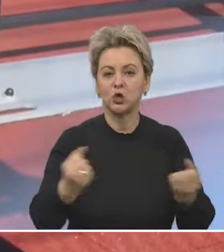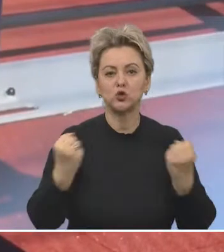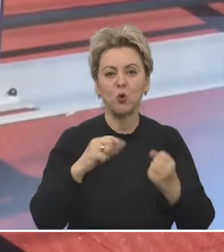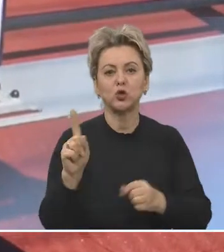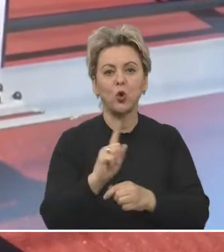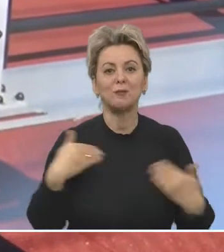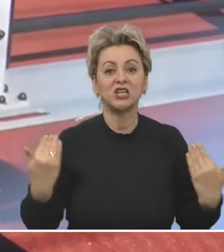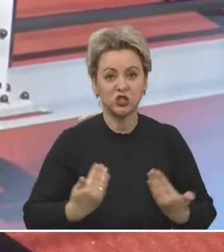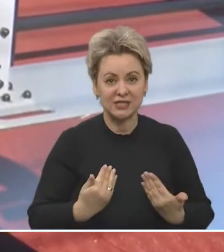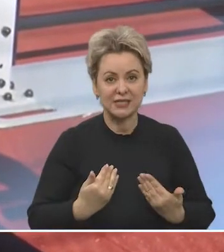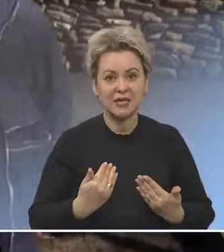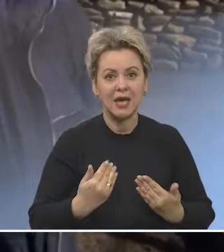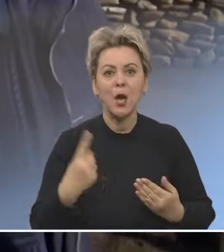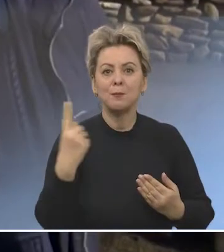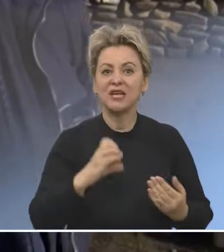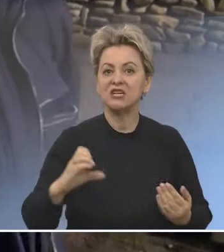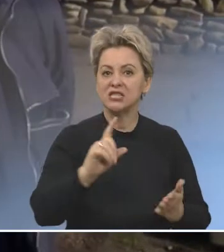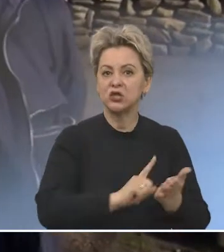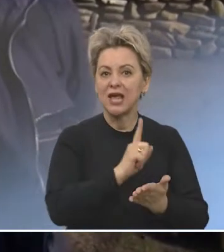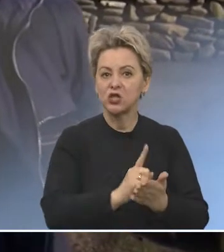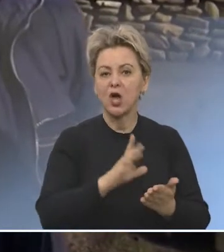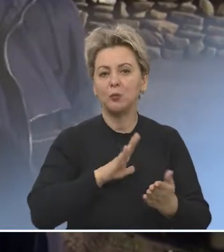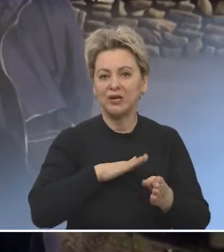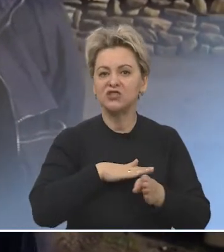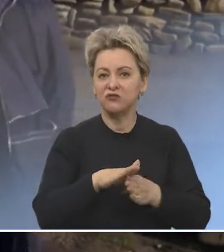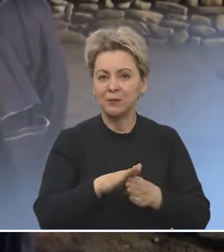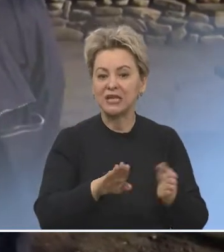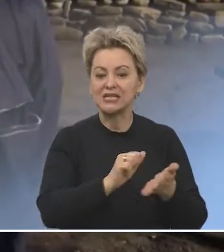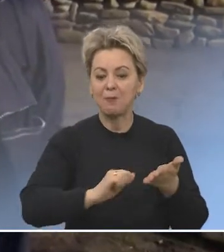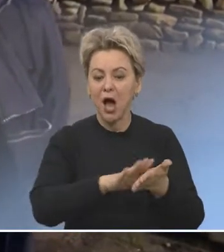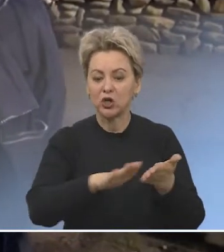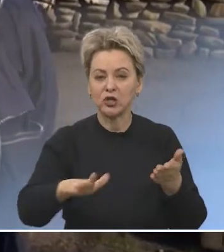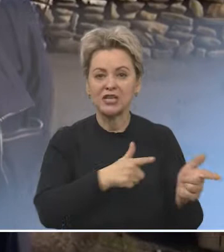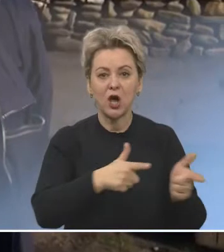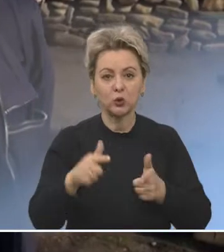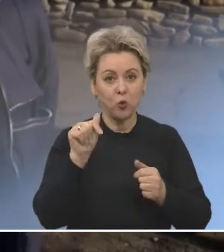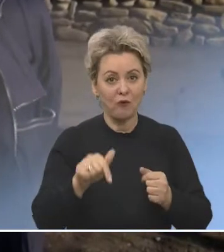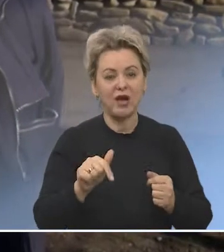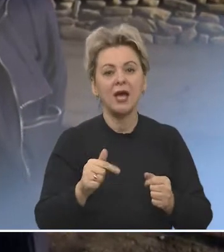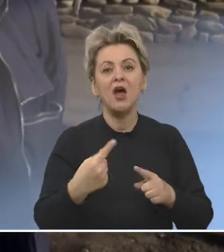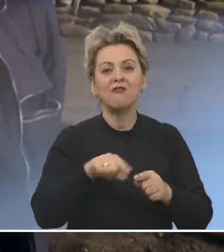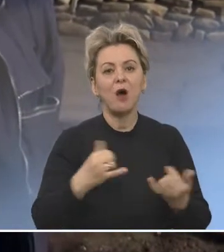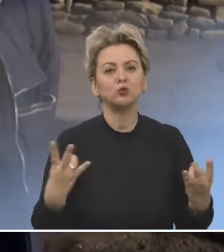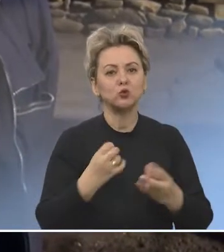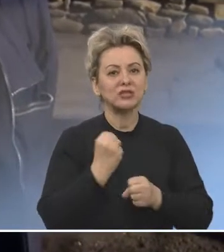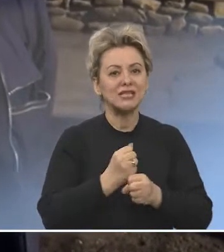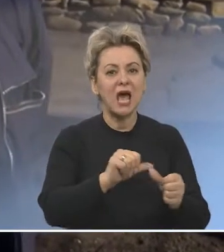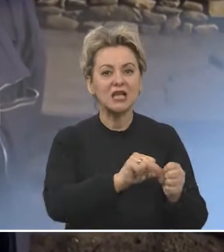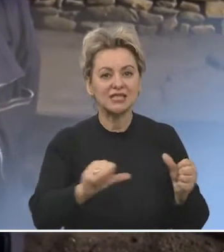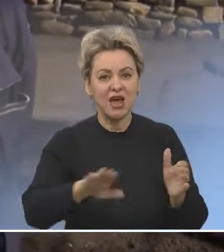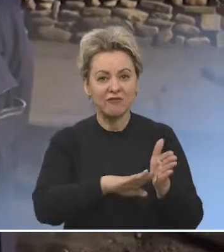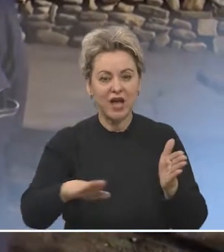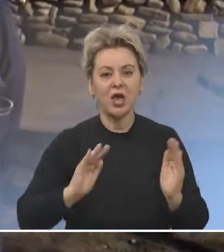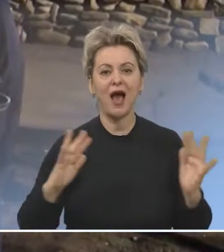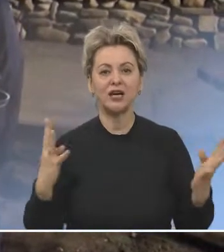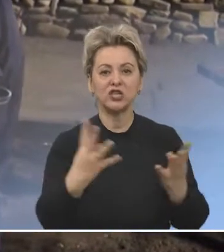проекта «Спорт. Норма жизни». 1 сентября она должна быть уже сделана с покрытием, подготовлена с покрытием. А вам нужно еще сделать